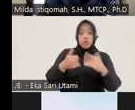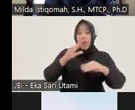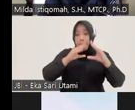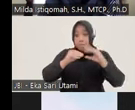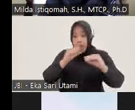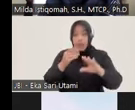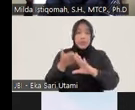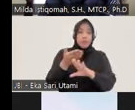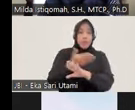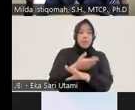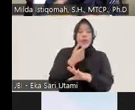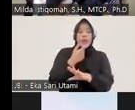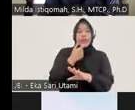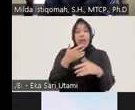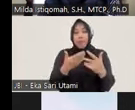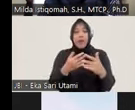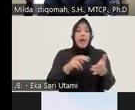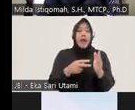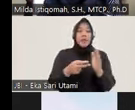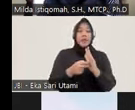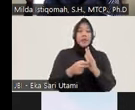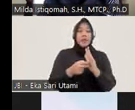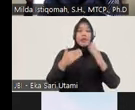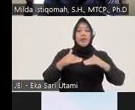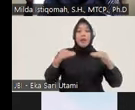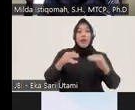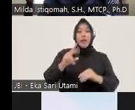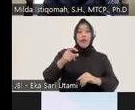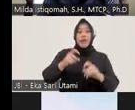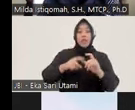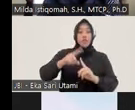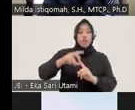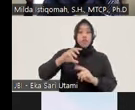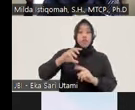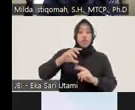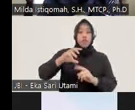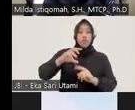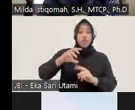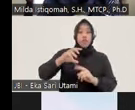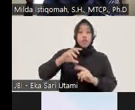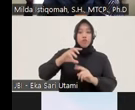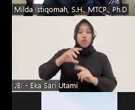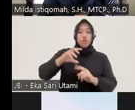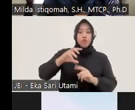gitu ya bahwa pengertian keadilan restoratif itu juga pada intinya adalah untuk menyeimbangkan